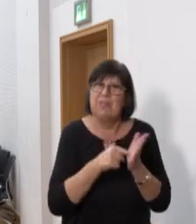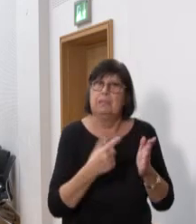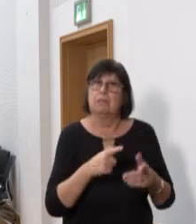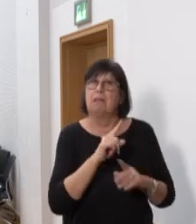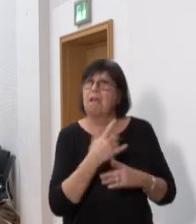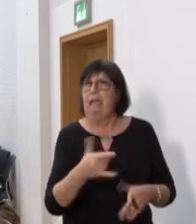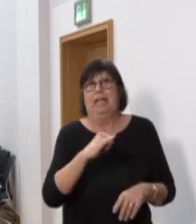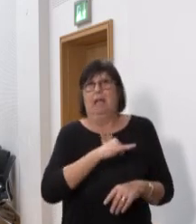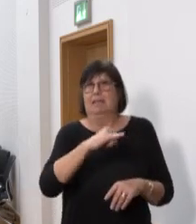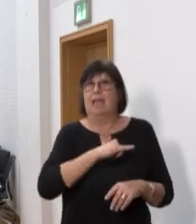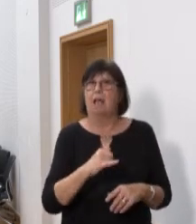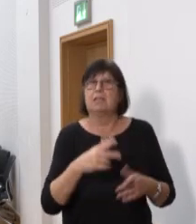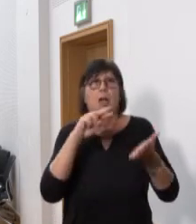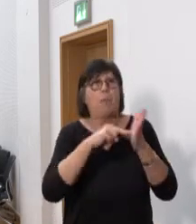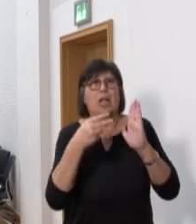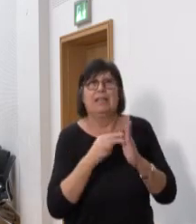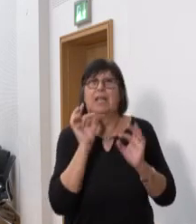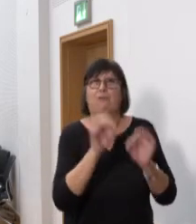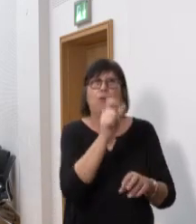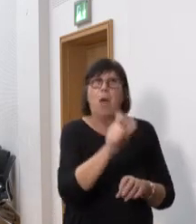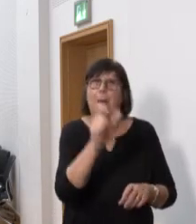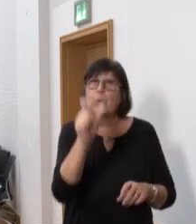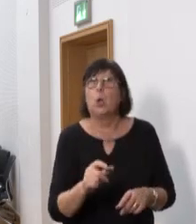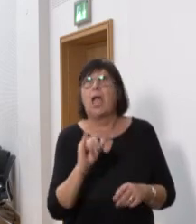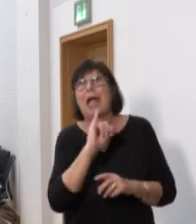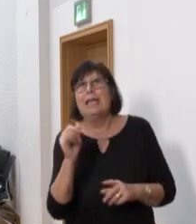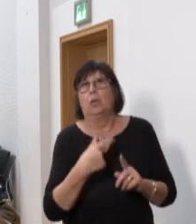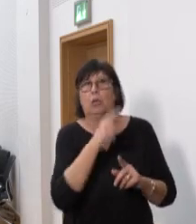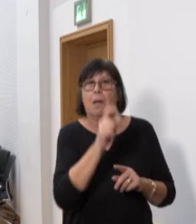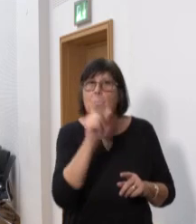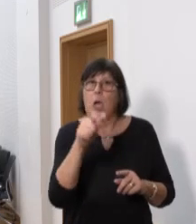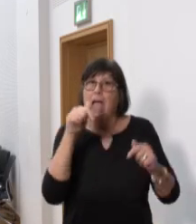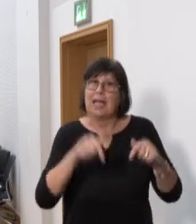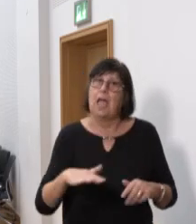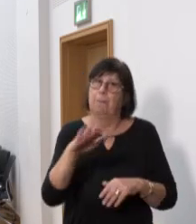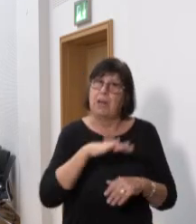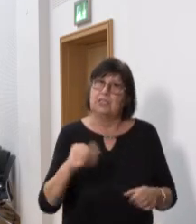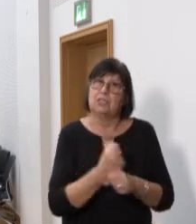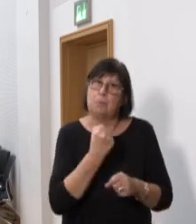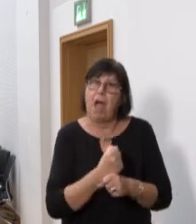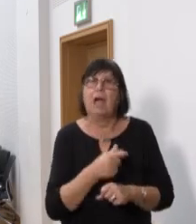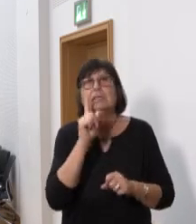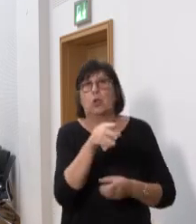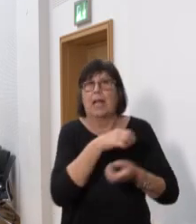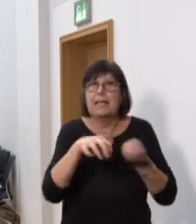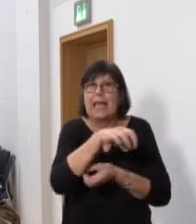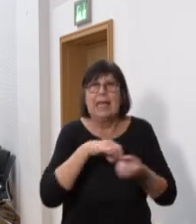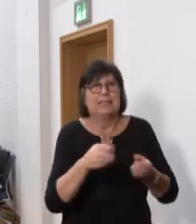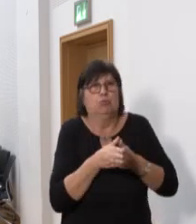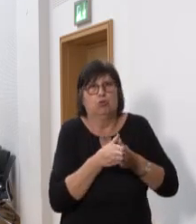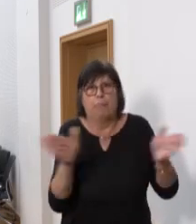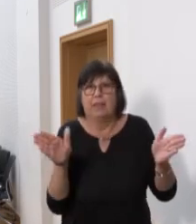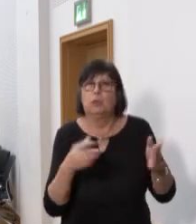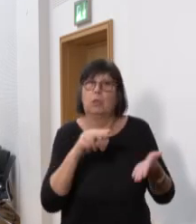daran interessiert ist, Politik für die Bürgerinnen und Bürger unseres Landes zu machen, sondern von Krisen und Spaltungen